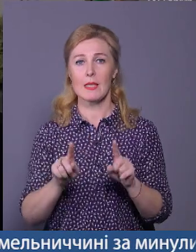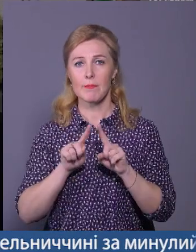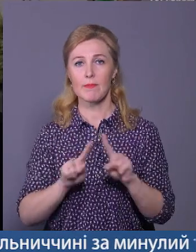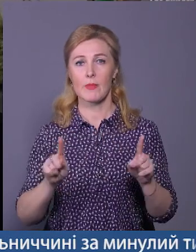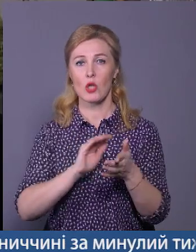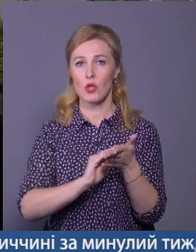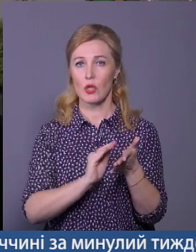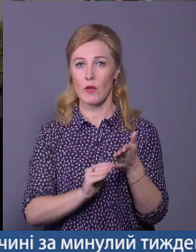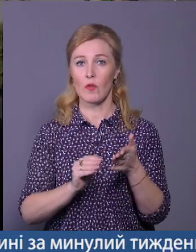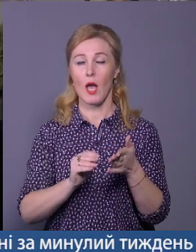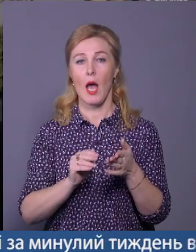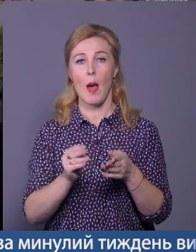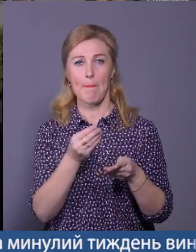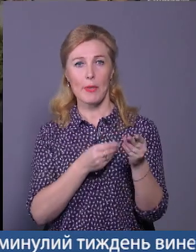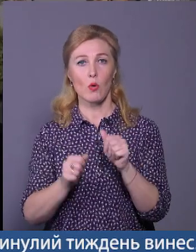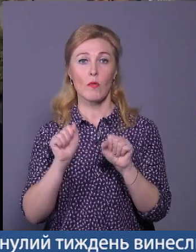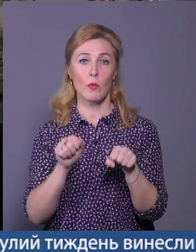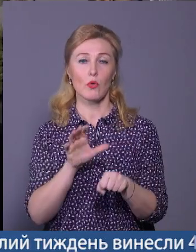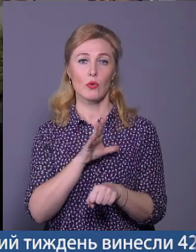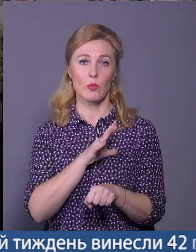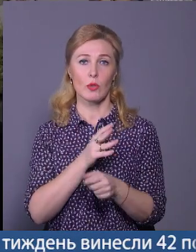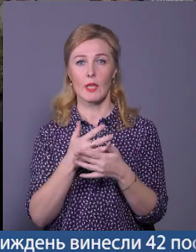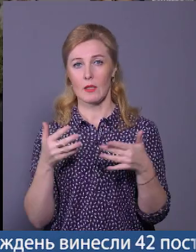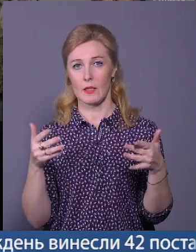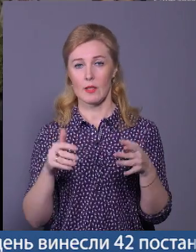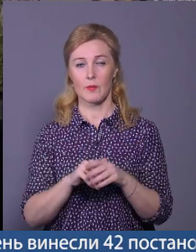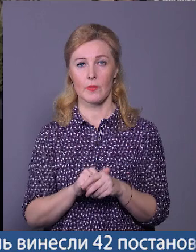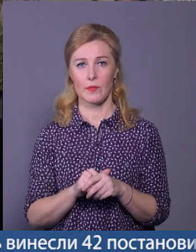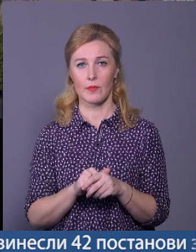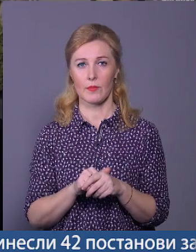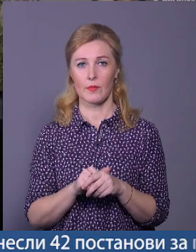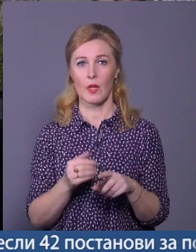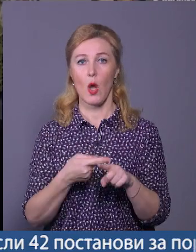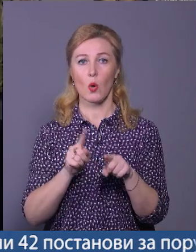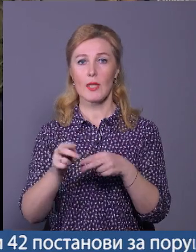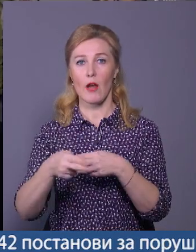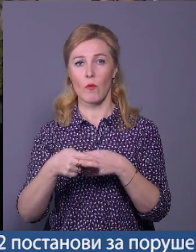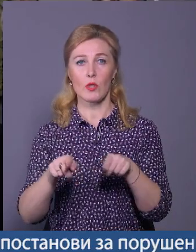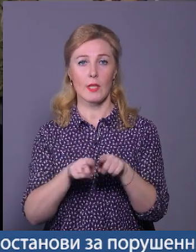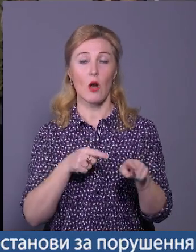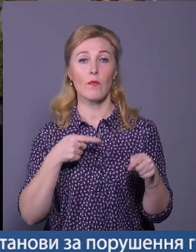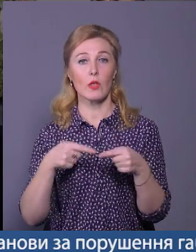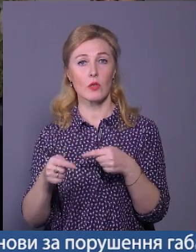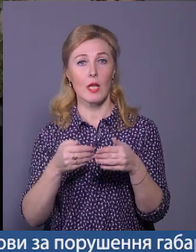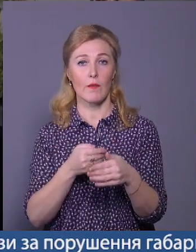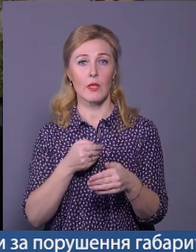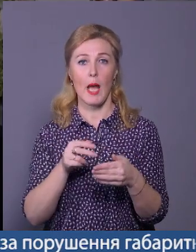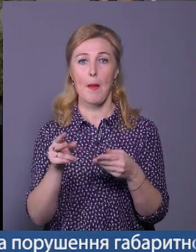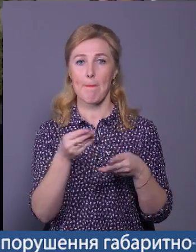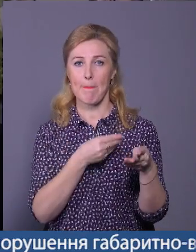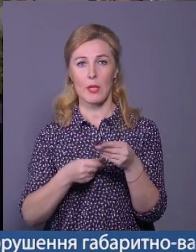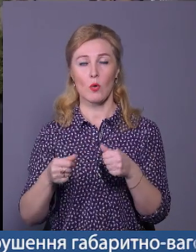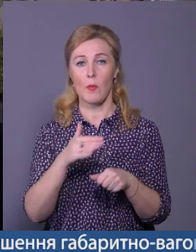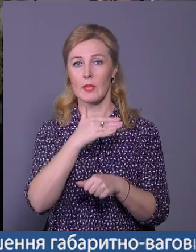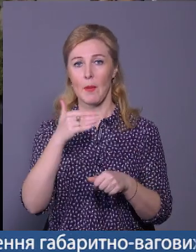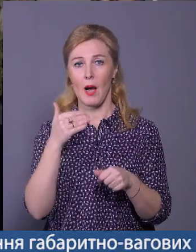шрифт, то підробки можуть бути тоншим шрифтом, можуть бути вущим, тому подібним. Ось цей хвостик також відрізняється в підробці, якщо це підробка, він